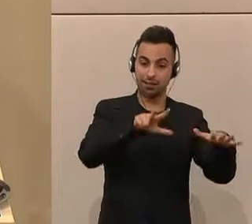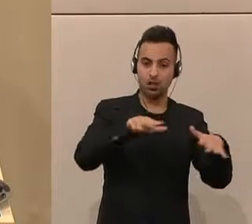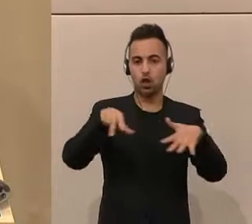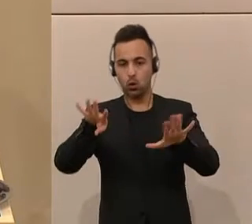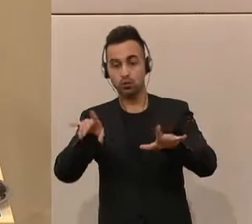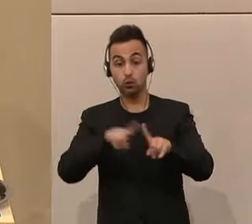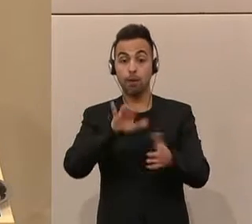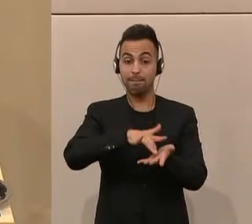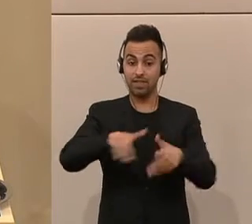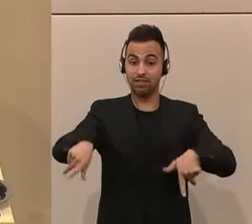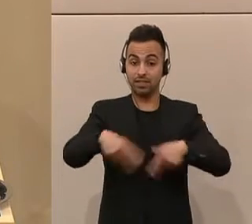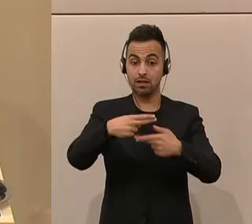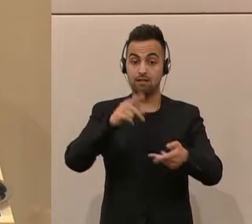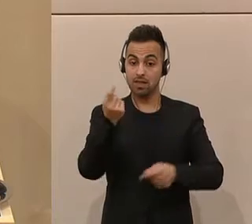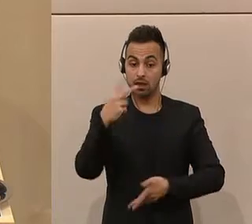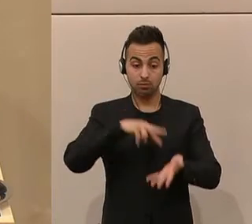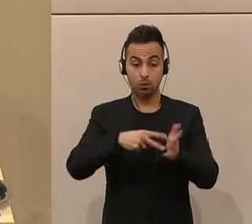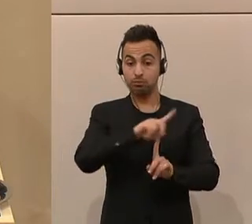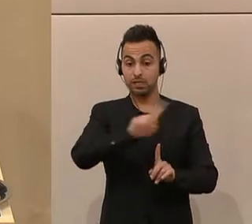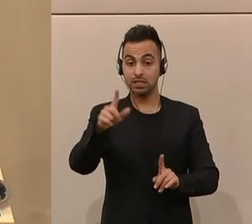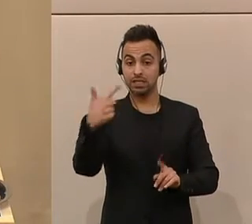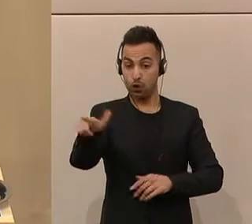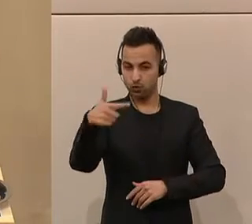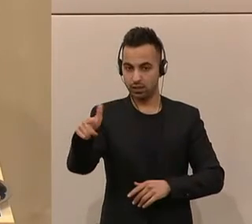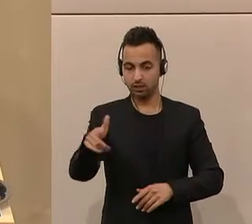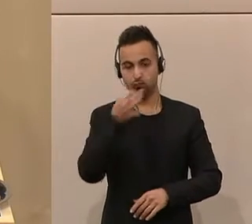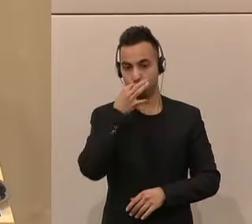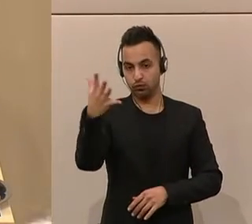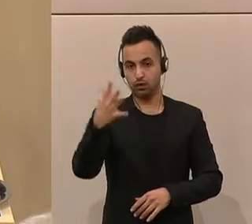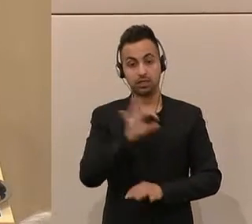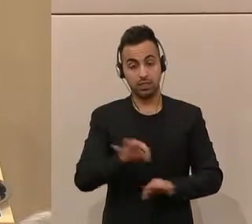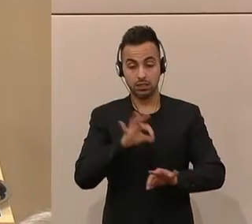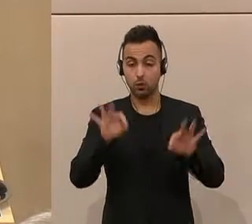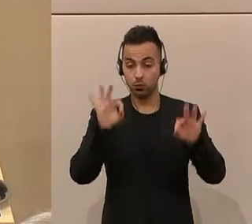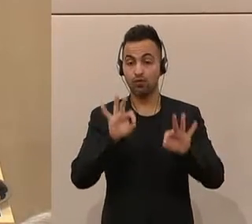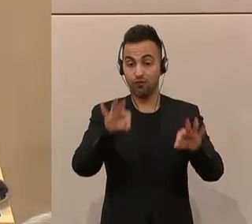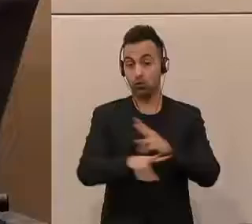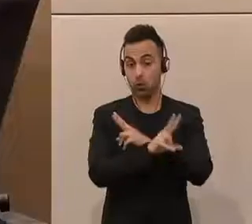und die mittelfristige Finanzplanung bis 2022 eine hervorragende und sehr, sehr gut für Österreich.